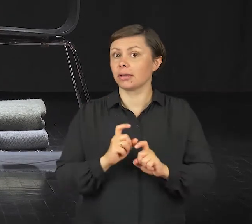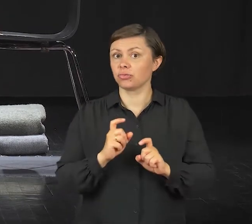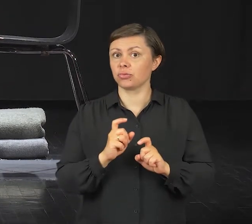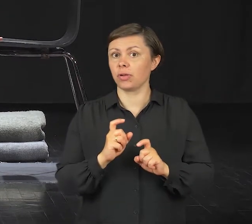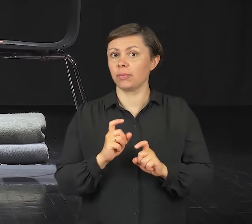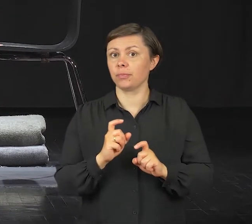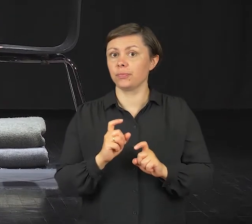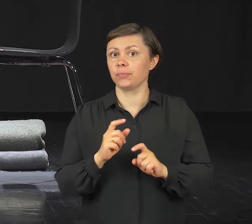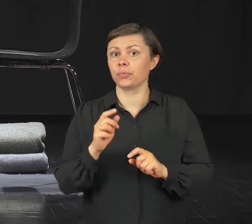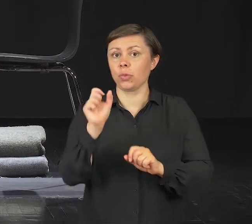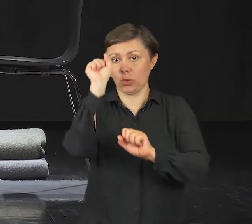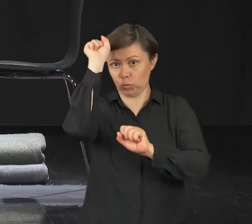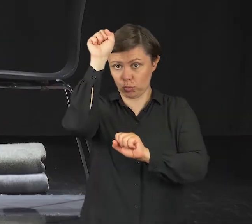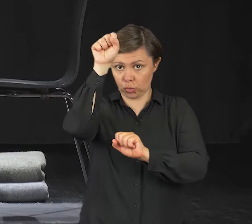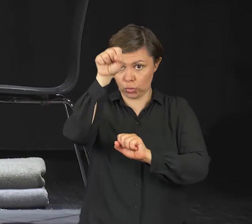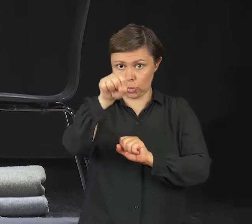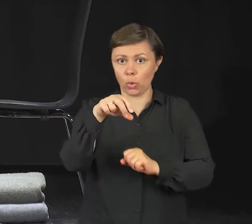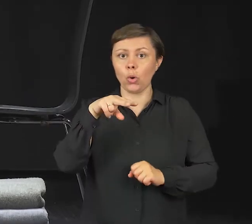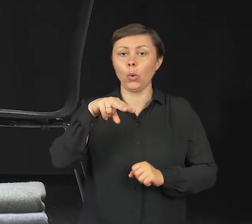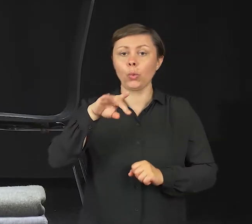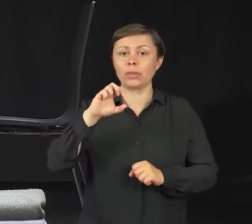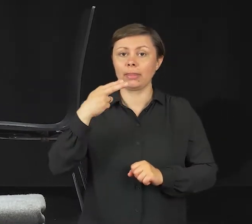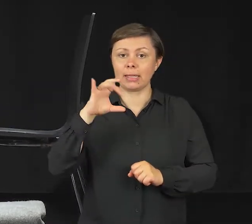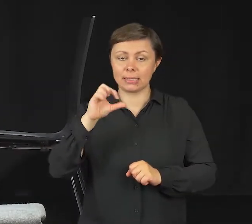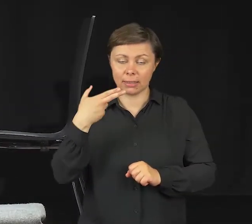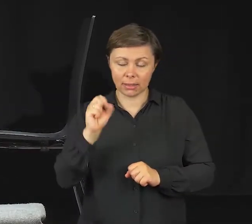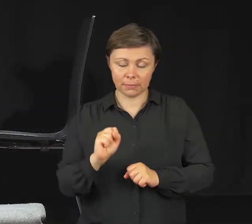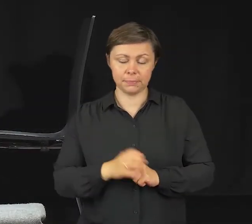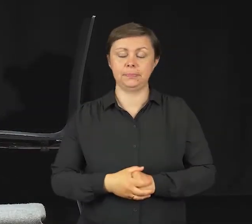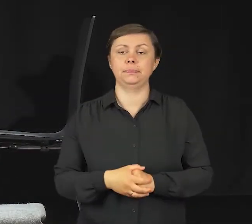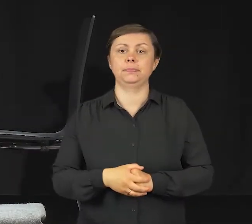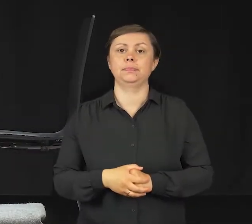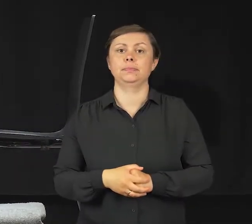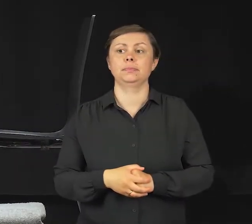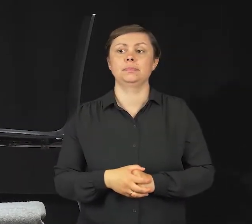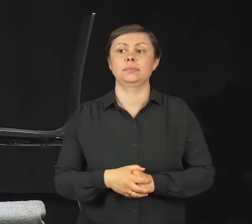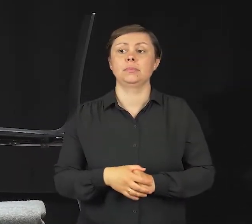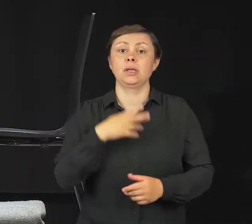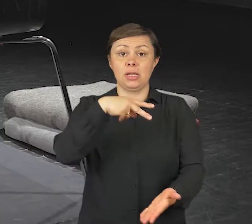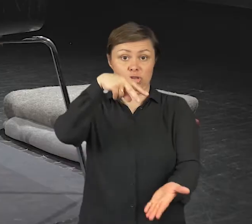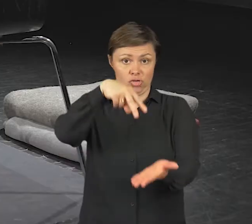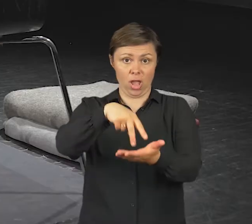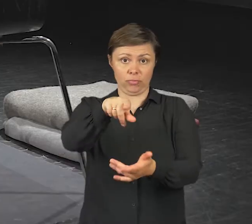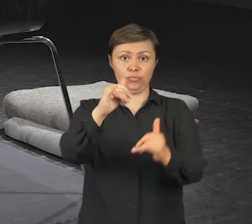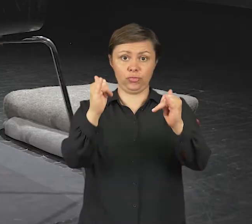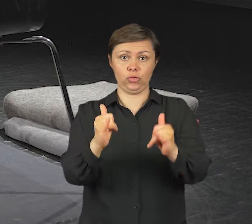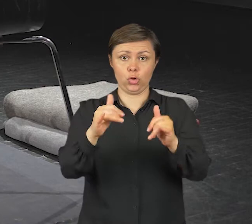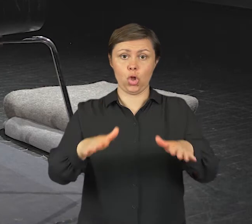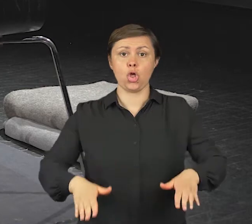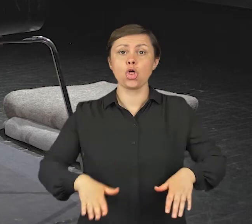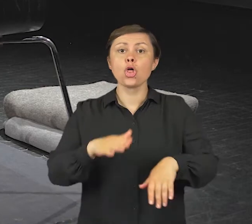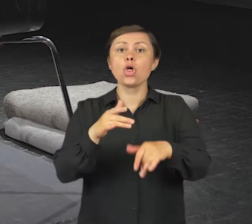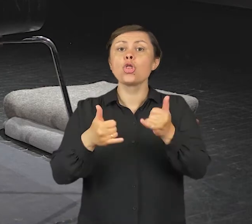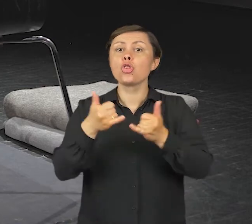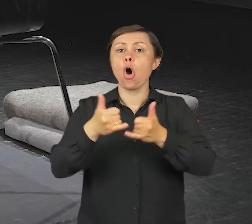skłonu do przodu w uttanasanie. Popatrz. Wstawniesz przed krzesłem na rozstawionych na